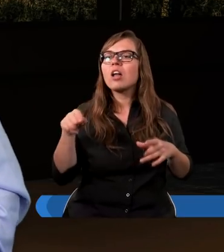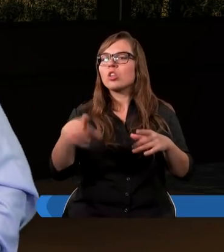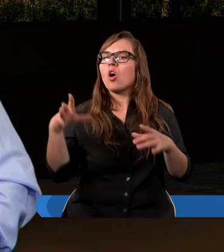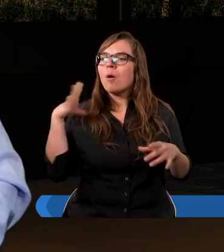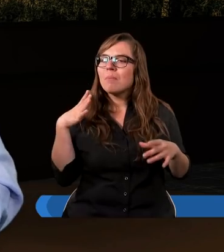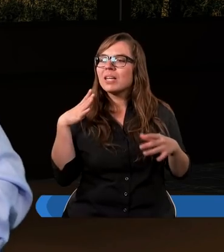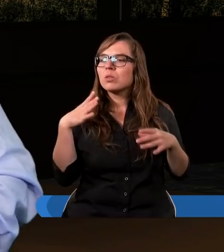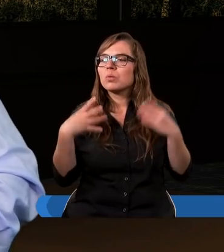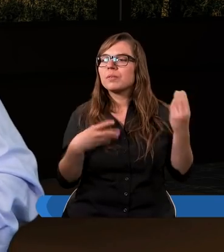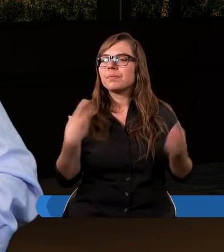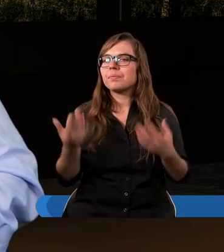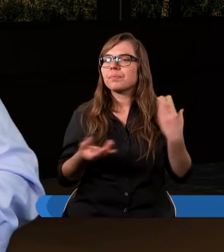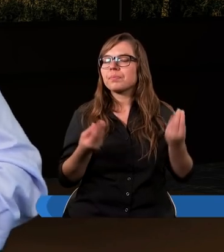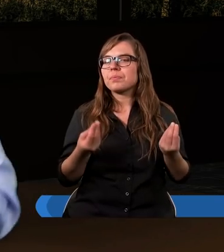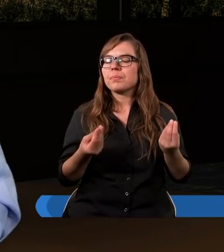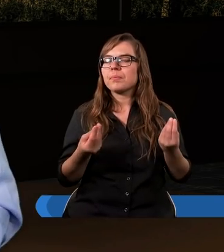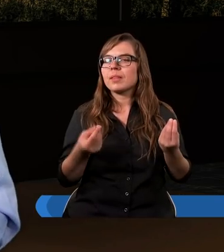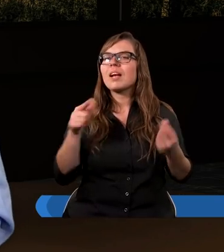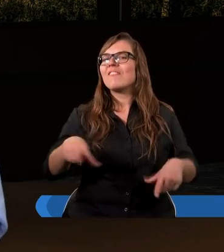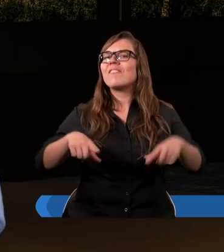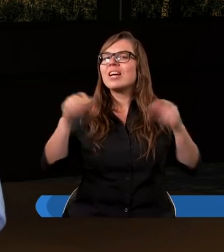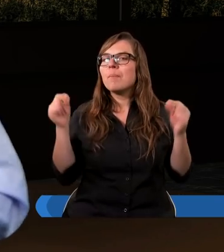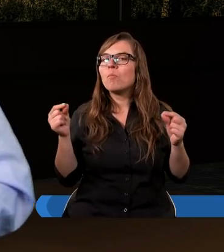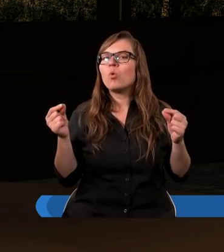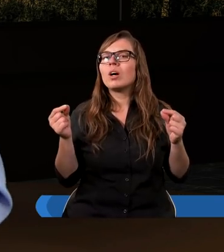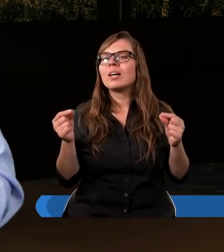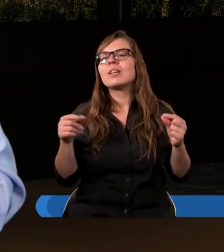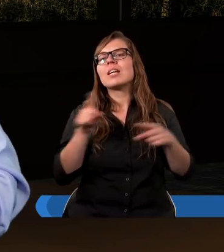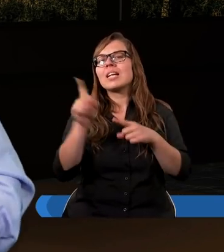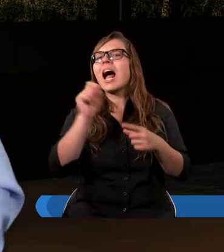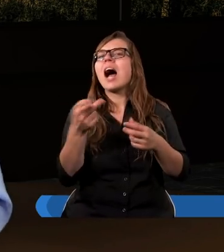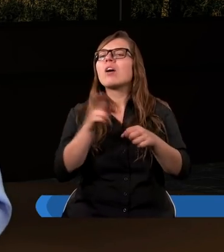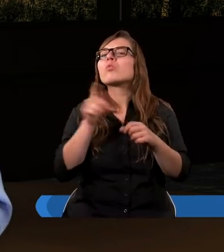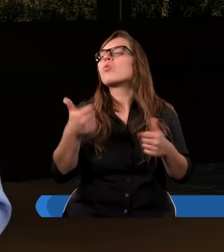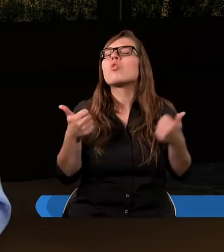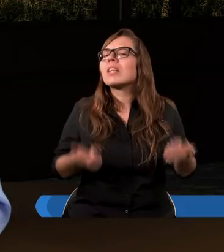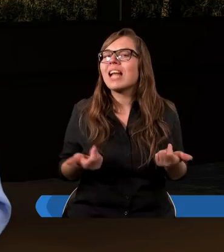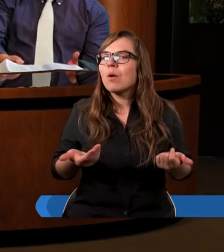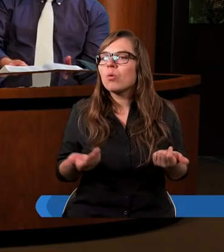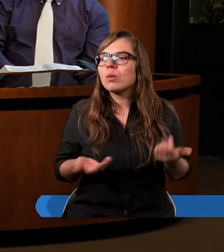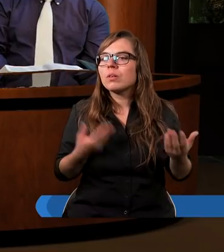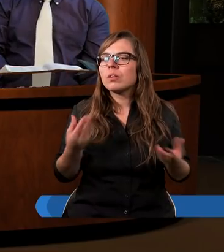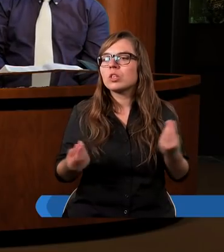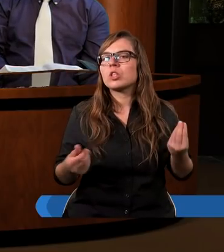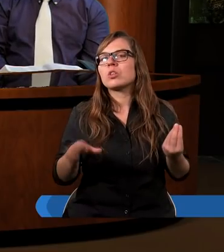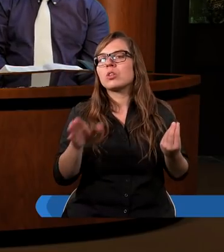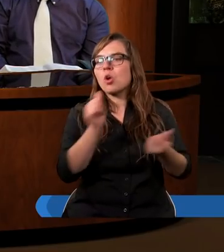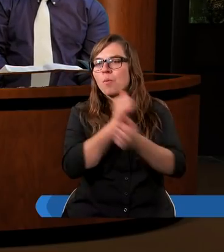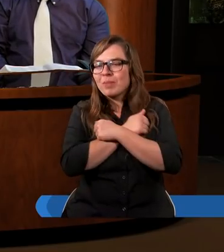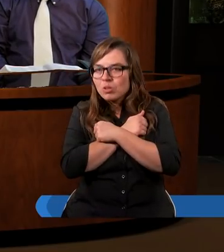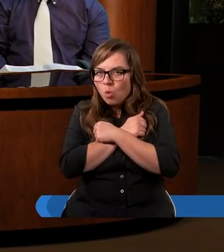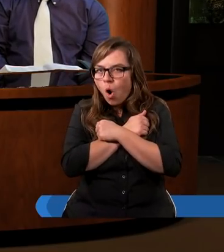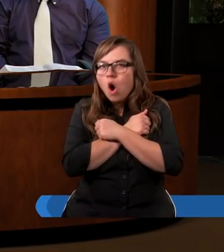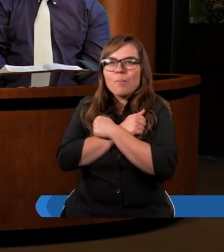wybór, za którym co stało? Miłość. Miłość,